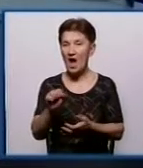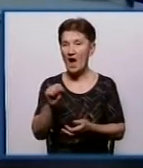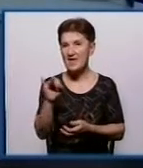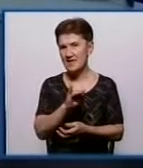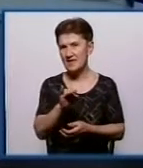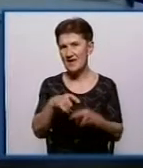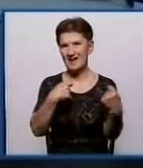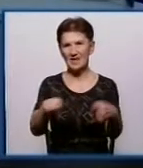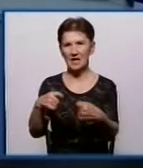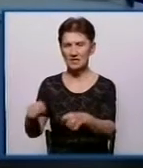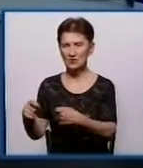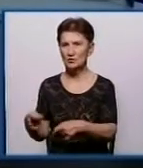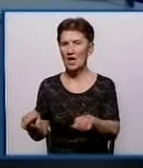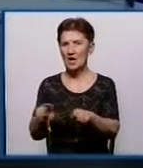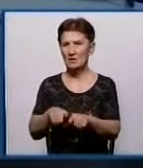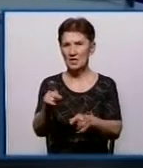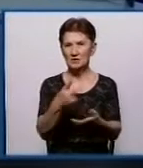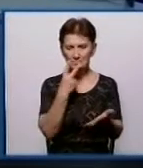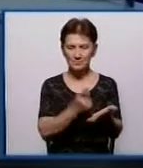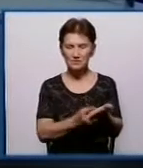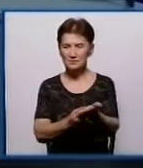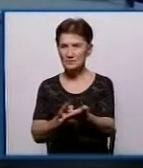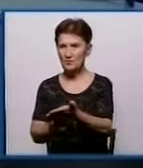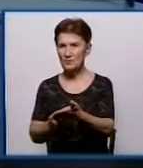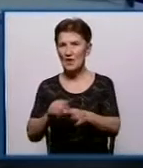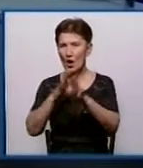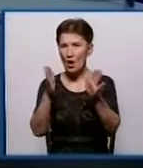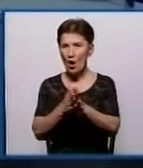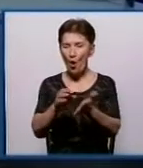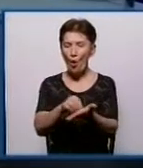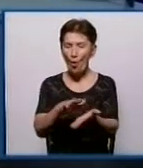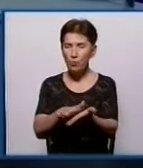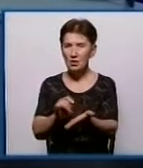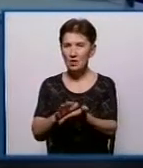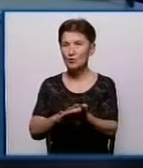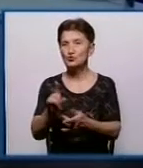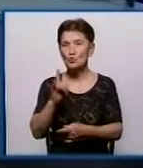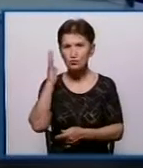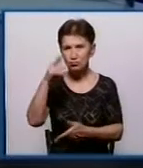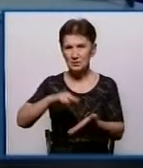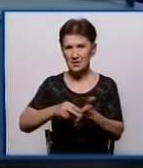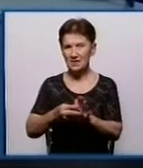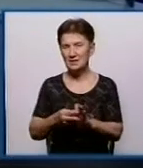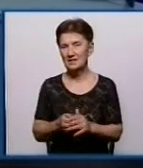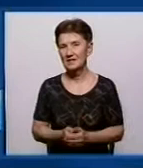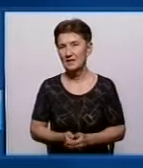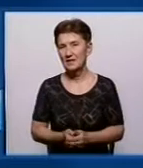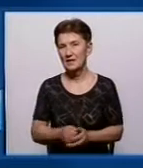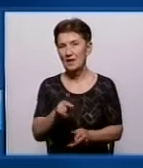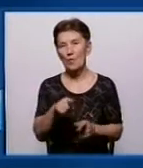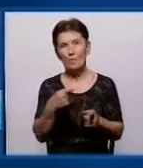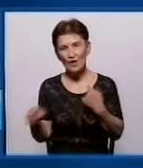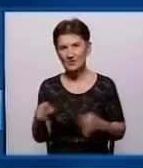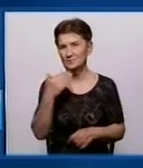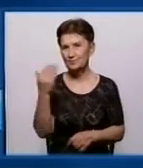динамікою, статистикою, показниками приладів обліку, яку ми прогнозуємо реалізацію в наступному році. Добре, по-іншому запитаю.